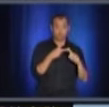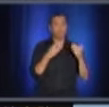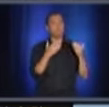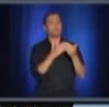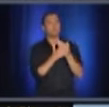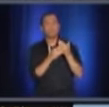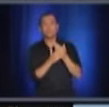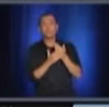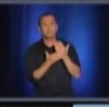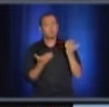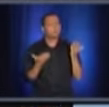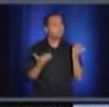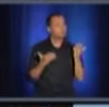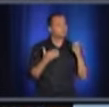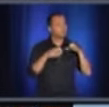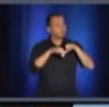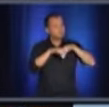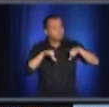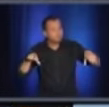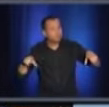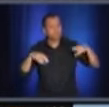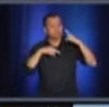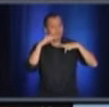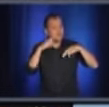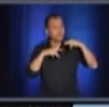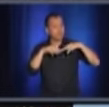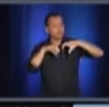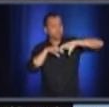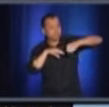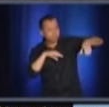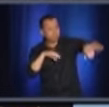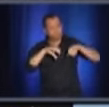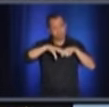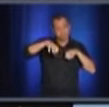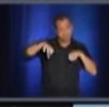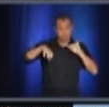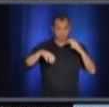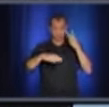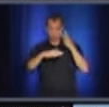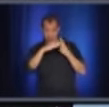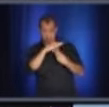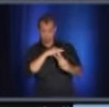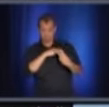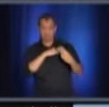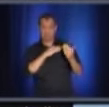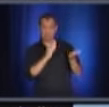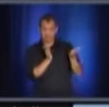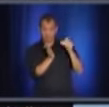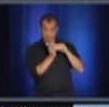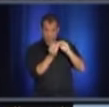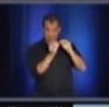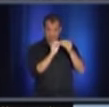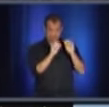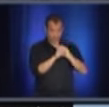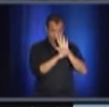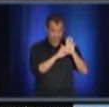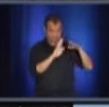Cela fait partie de vos préparatifs pour la deuxième vague. Qu'est-ce qu'il en est, s'il vous plaît? Réponse. C'est très intéressant.